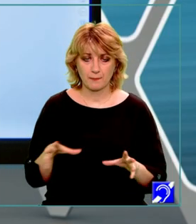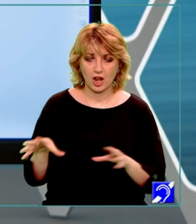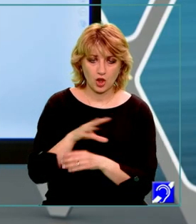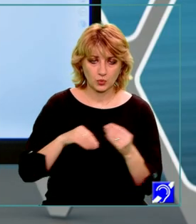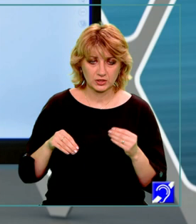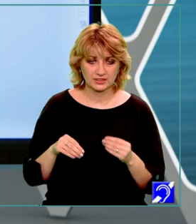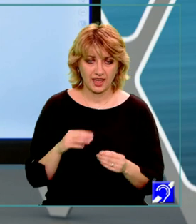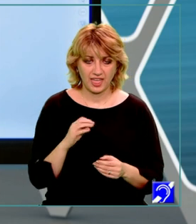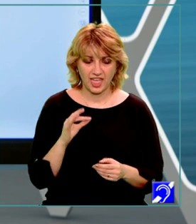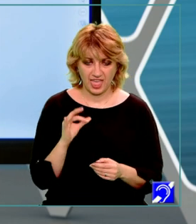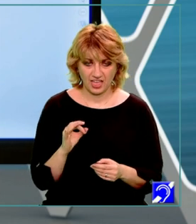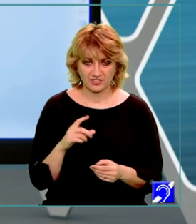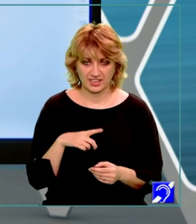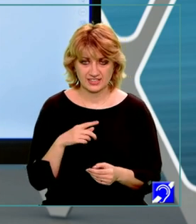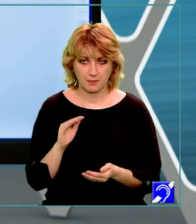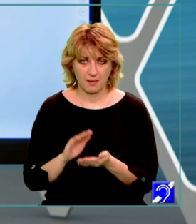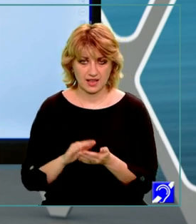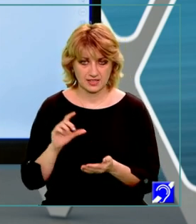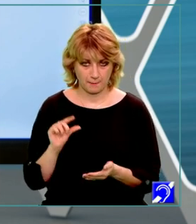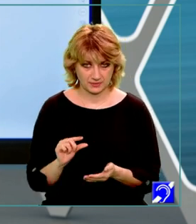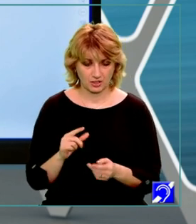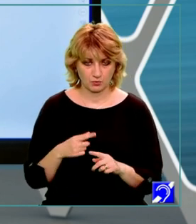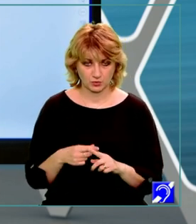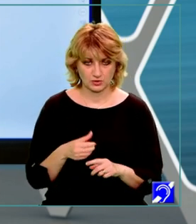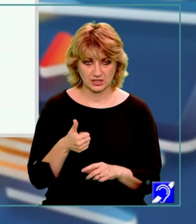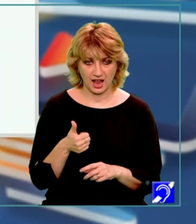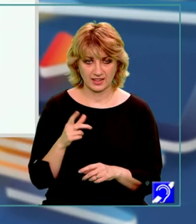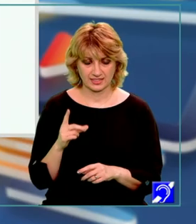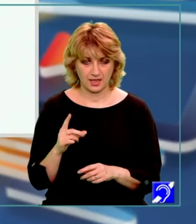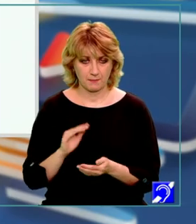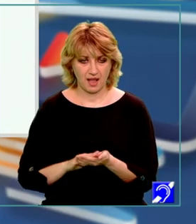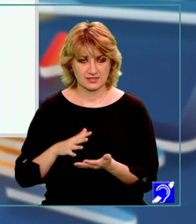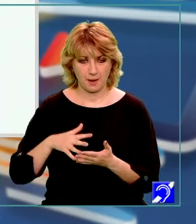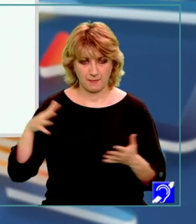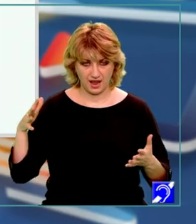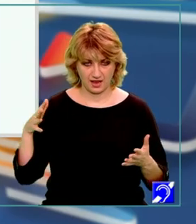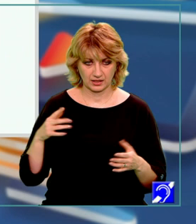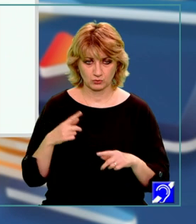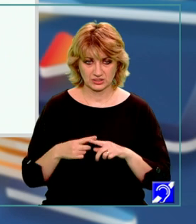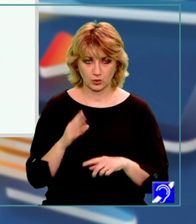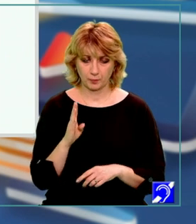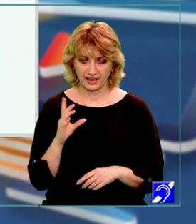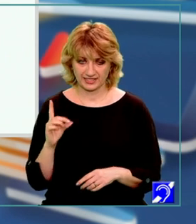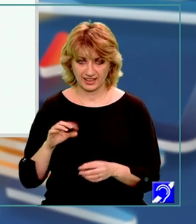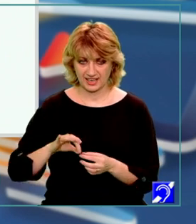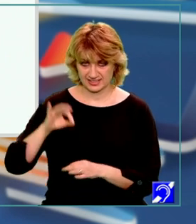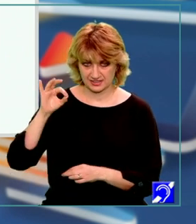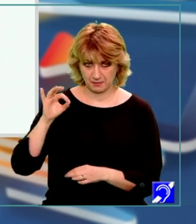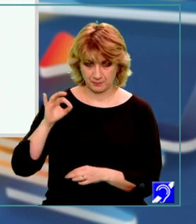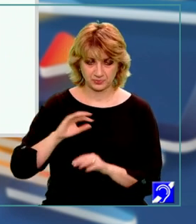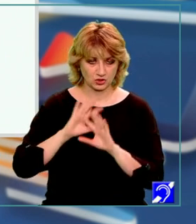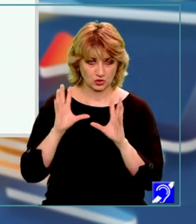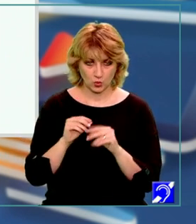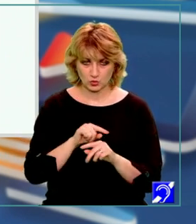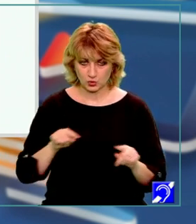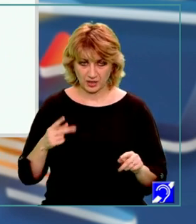EF, care este baza mică, plus AD, baza mare, înmulțit cu ED, înălțimea, totul